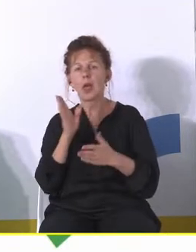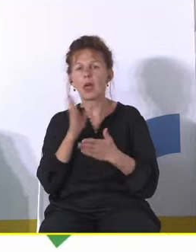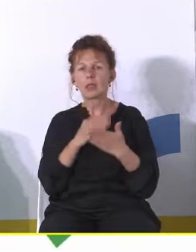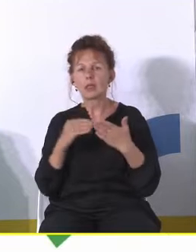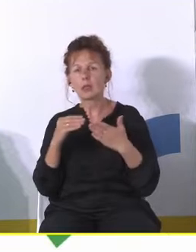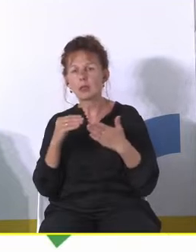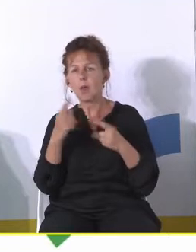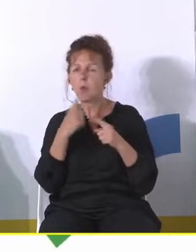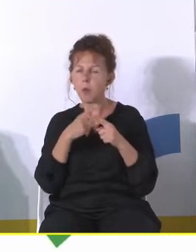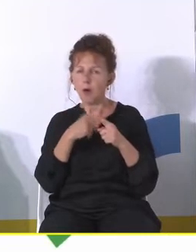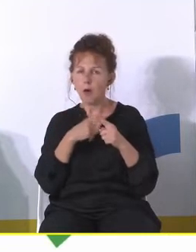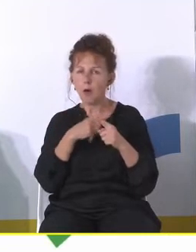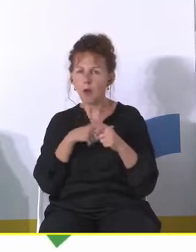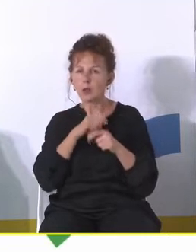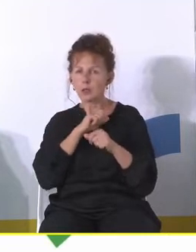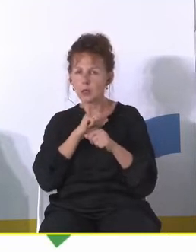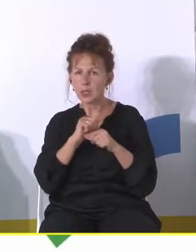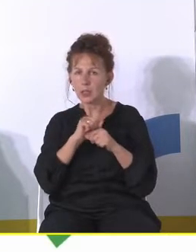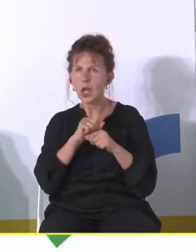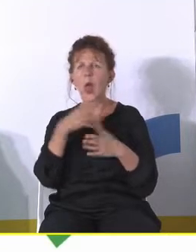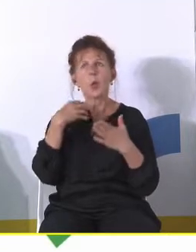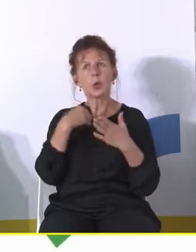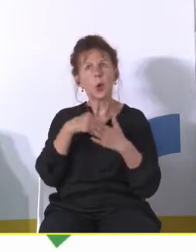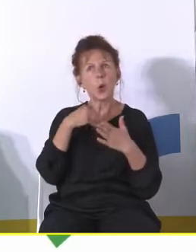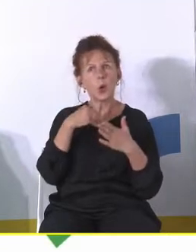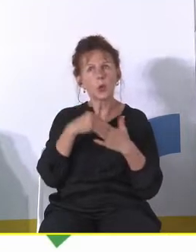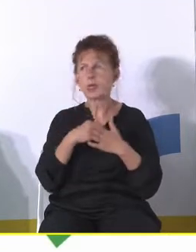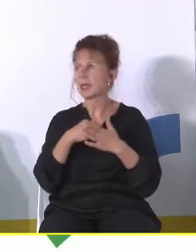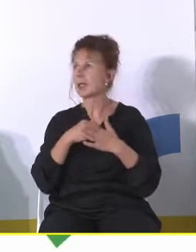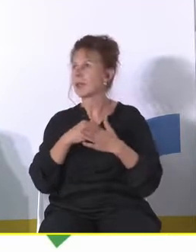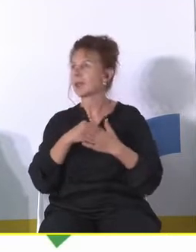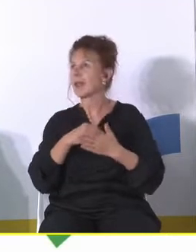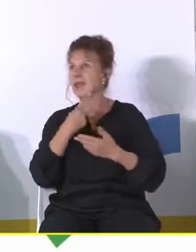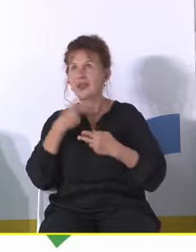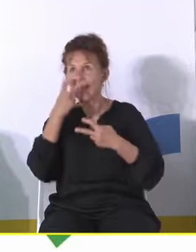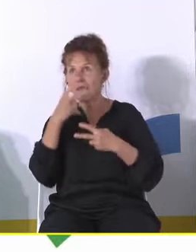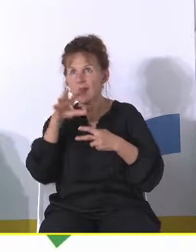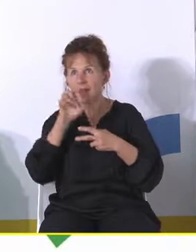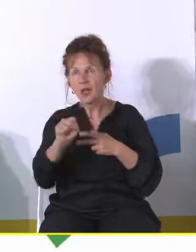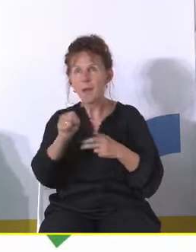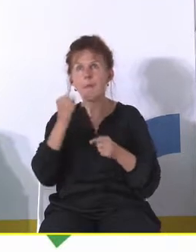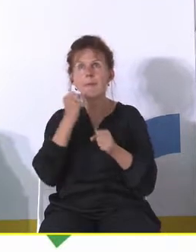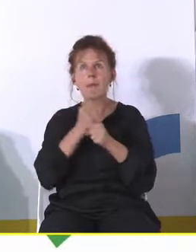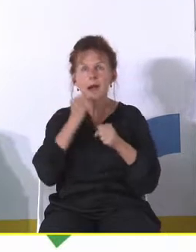zaczyna powoli jawić się w świadomości czyli docenienie niewidzialnej pracy pracy intelektualnej pracy emocjonalnej i pracy